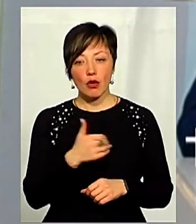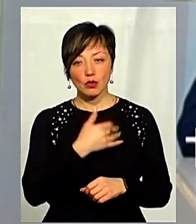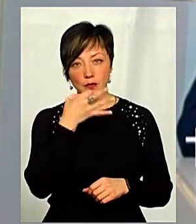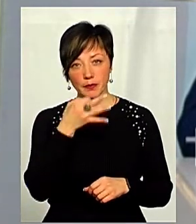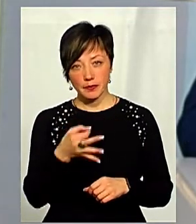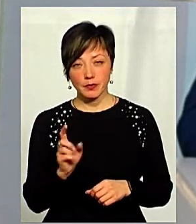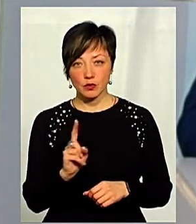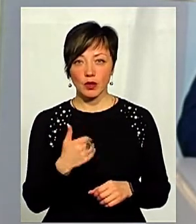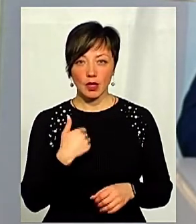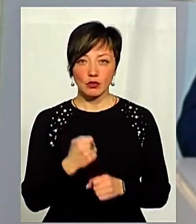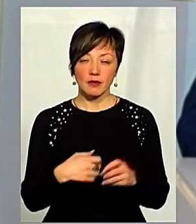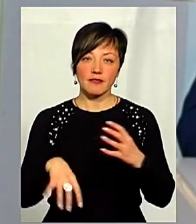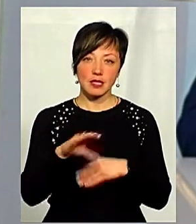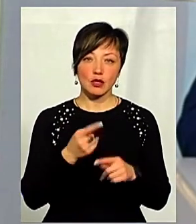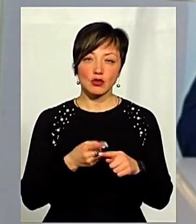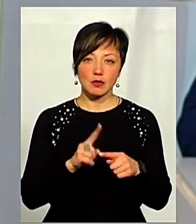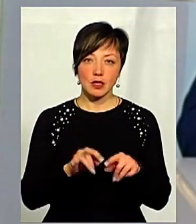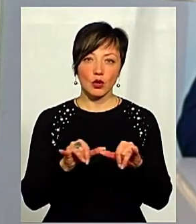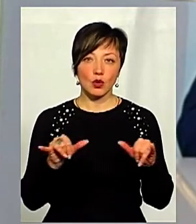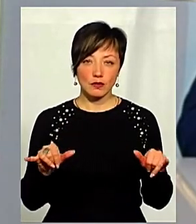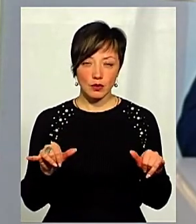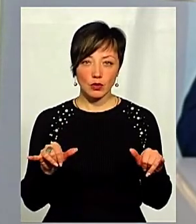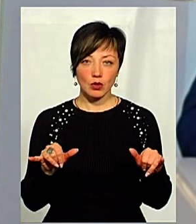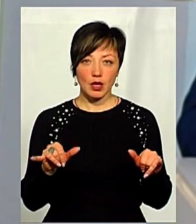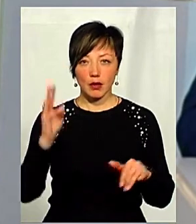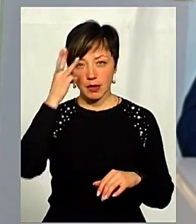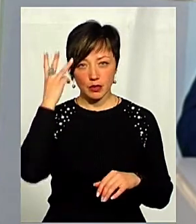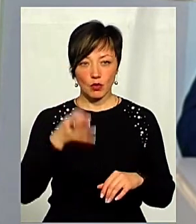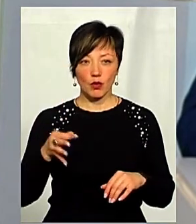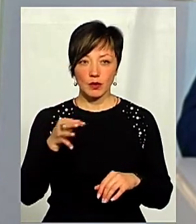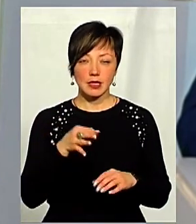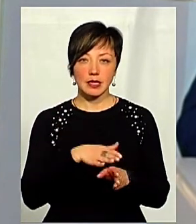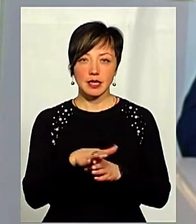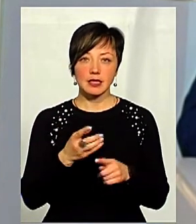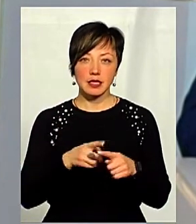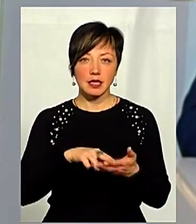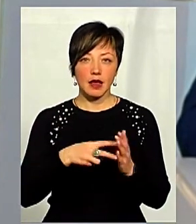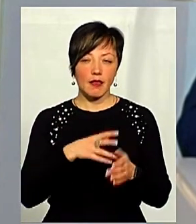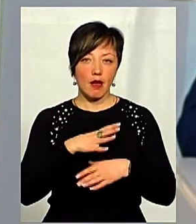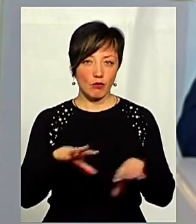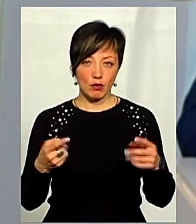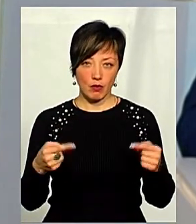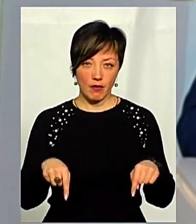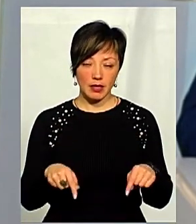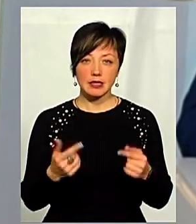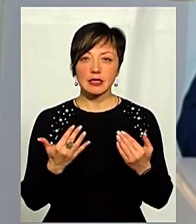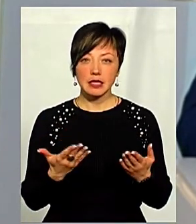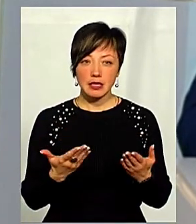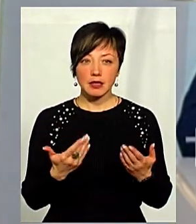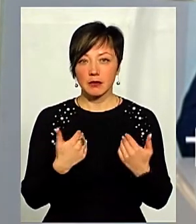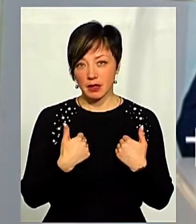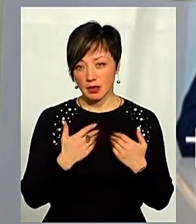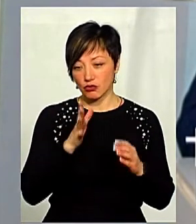зауважити, що я зроблю все, щоб цей розвиток Хмельницької області, реалізація цієї стратегії не були провальними. Скільки мені